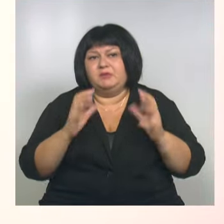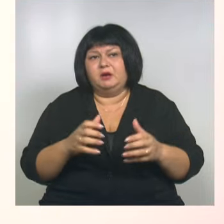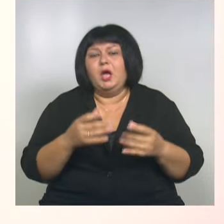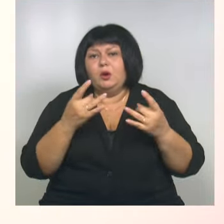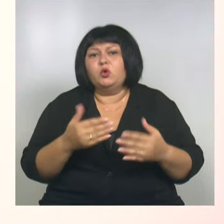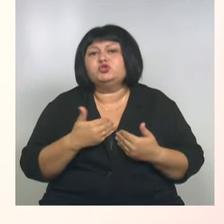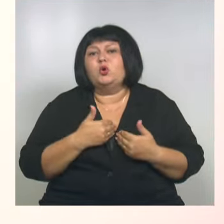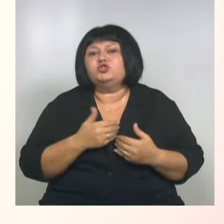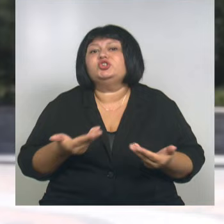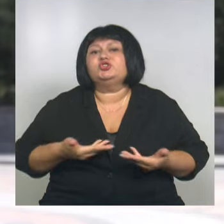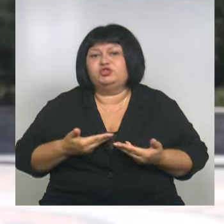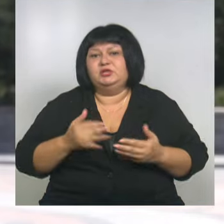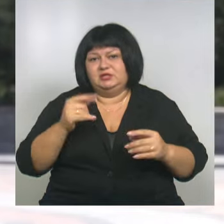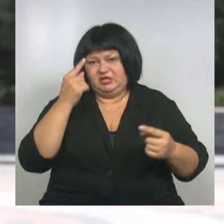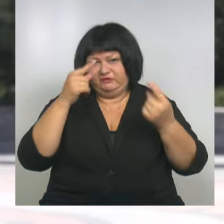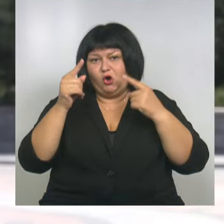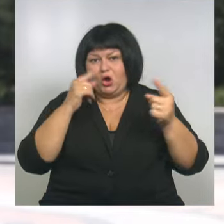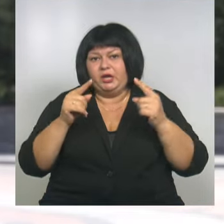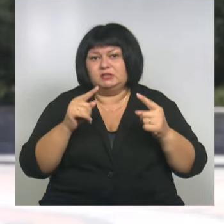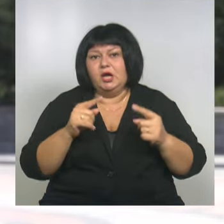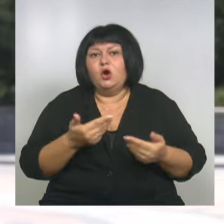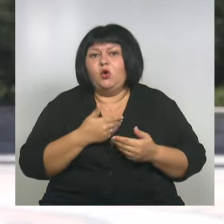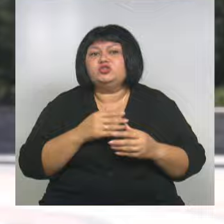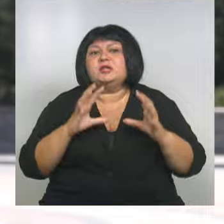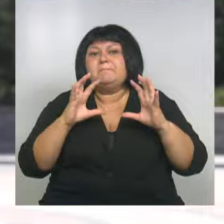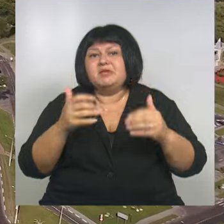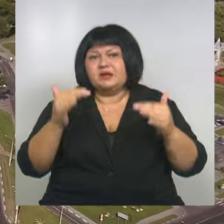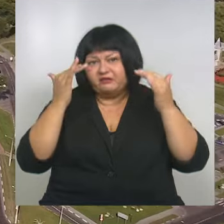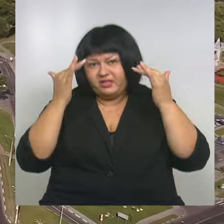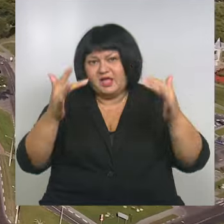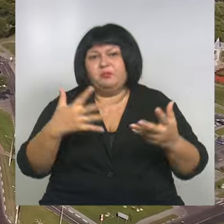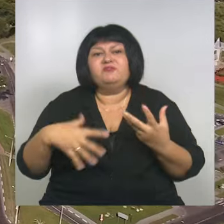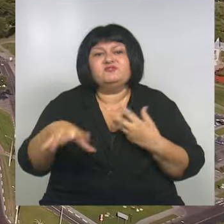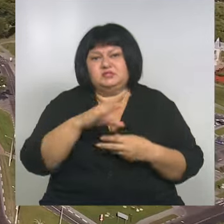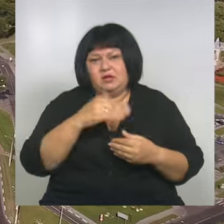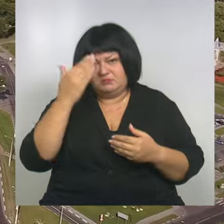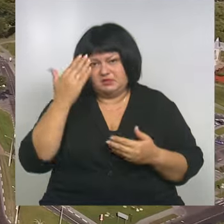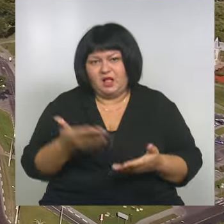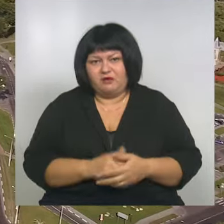хочется жить и творить. И хочется мирного неба нам всем над головой.